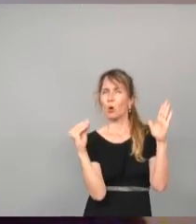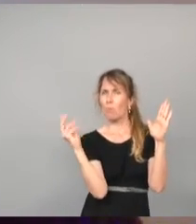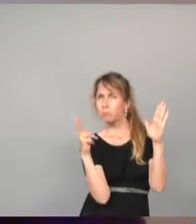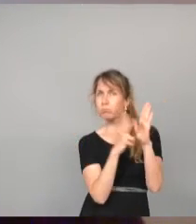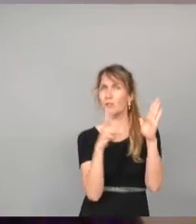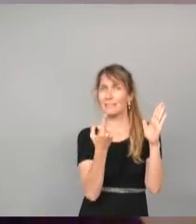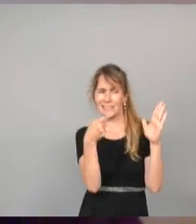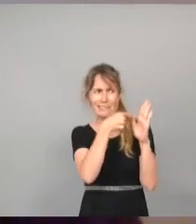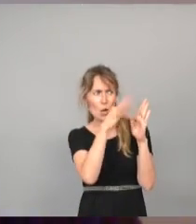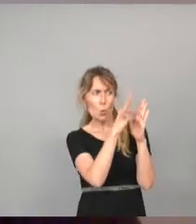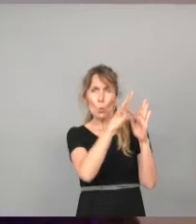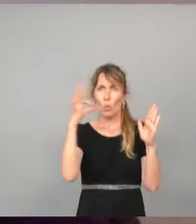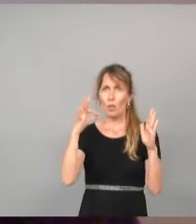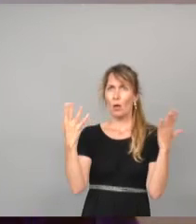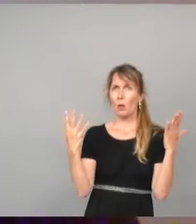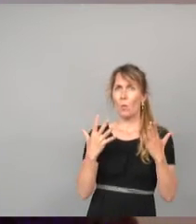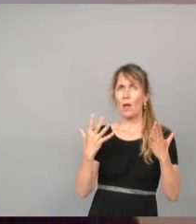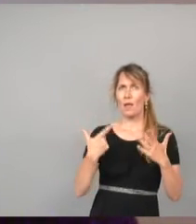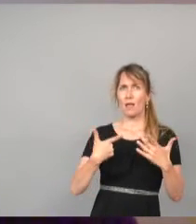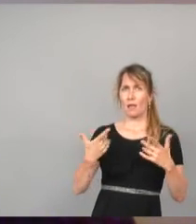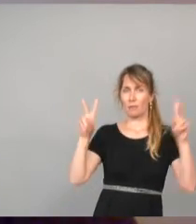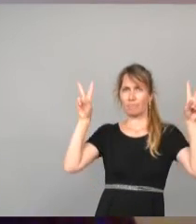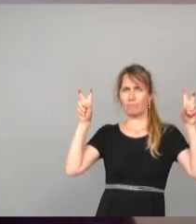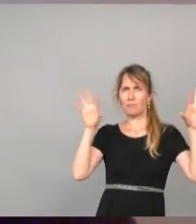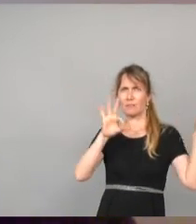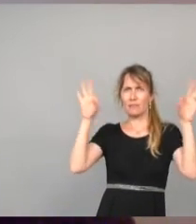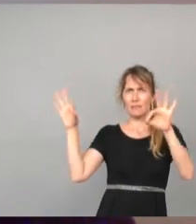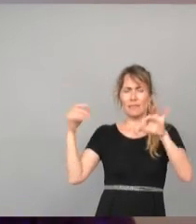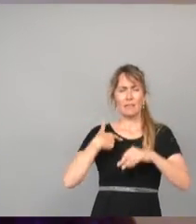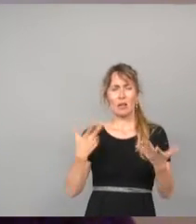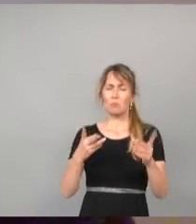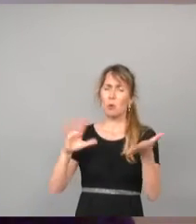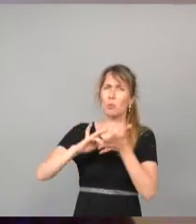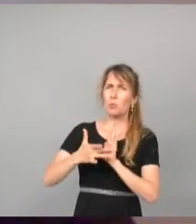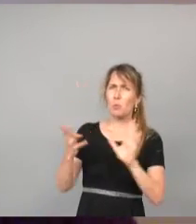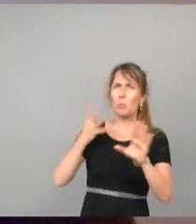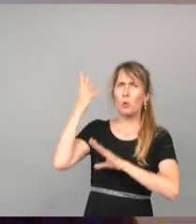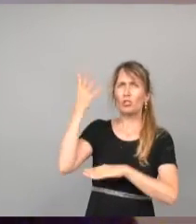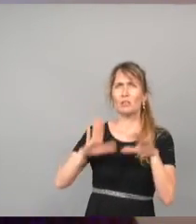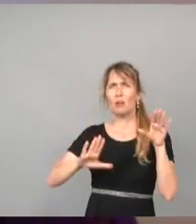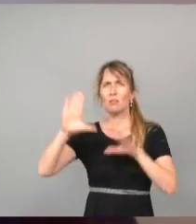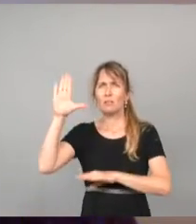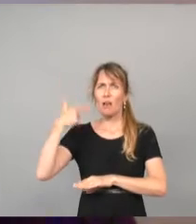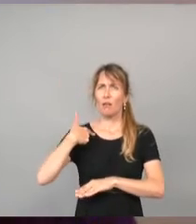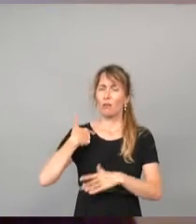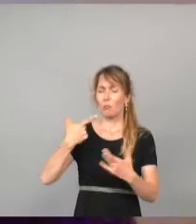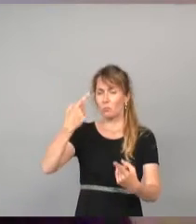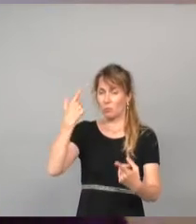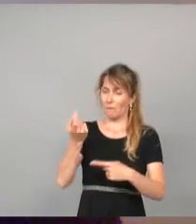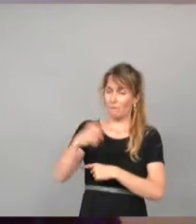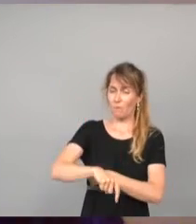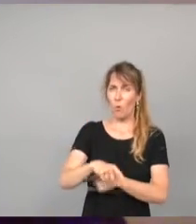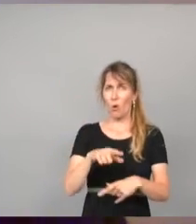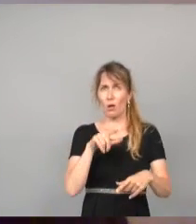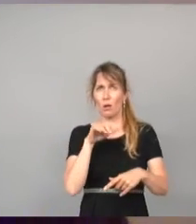« En cohérence avec la stratégie agricole et alimentaire métropolitaine, tout projet candidat devra permettre l'installation d'une exploitation